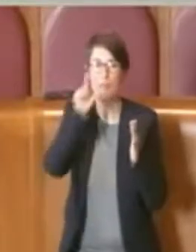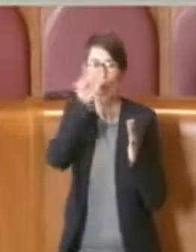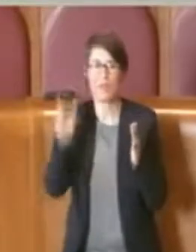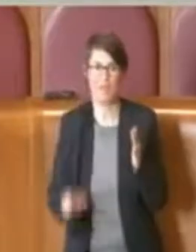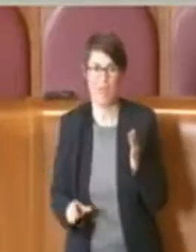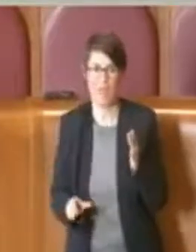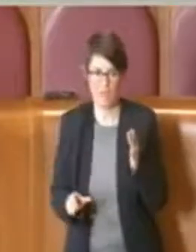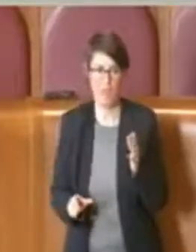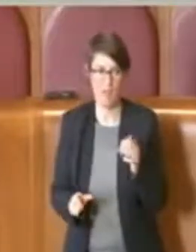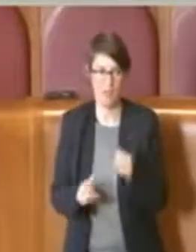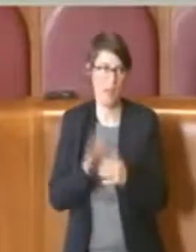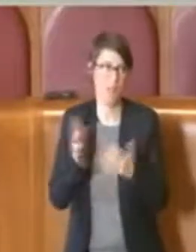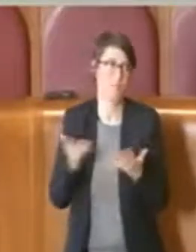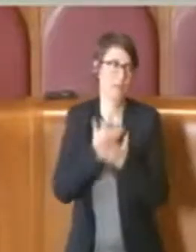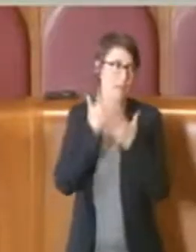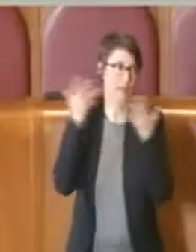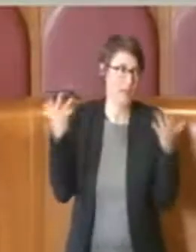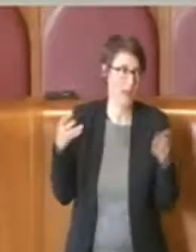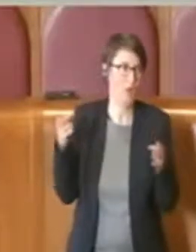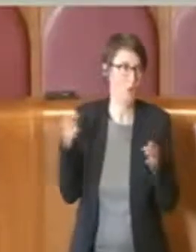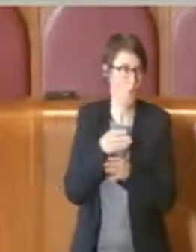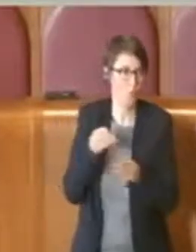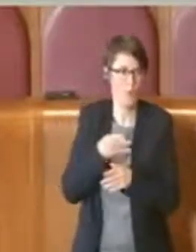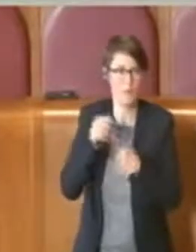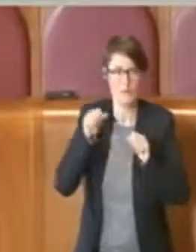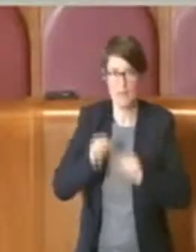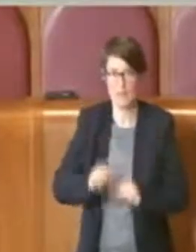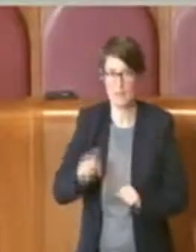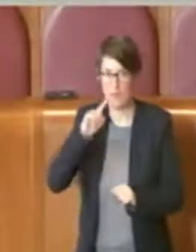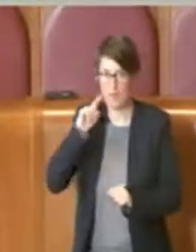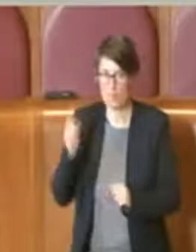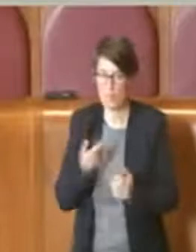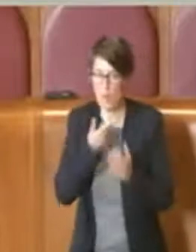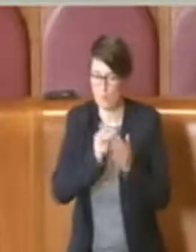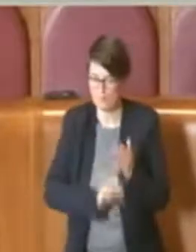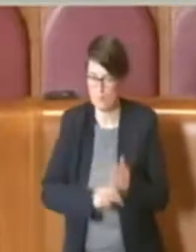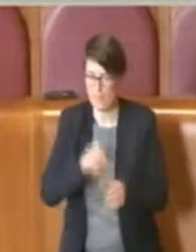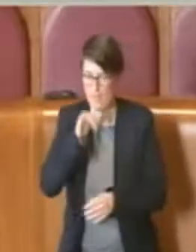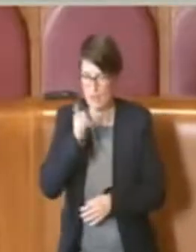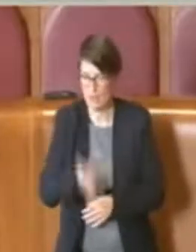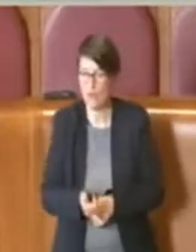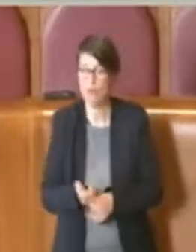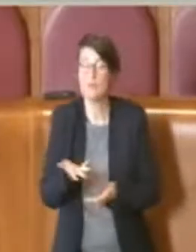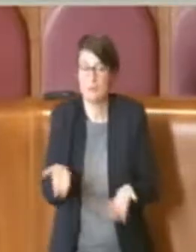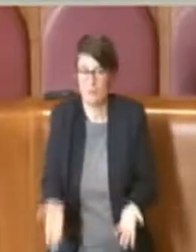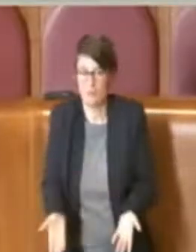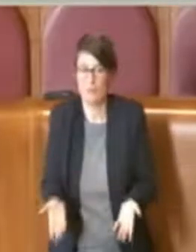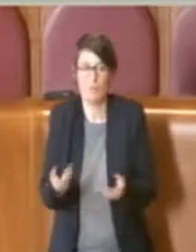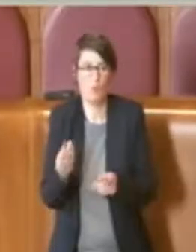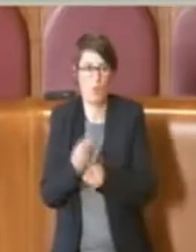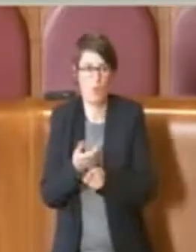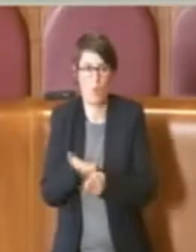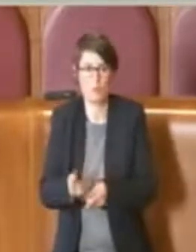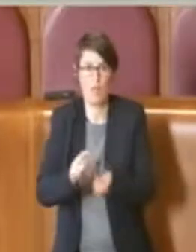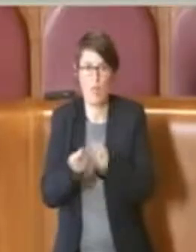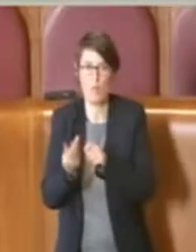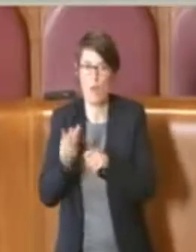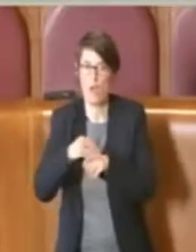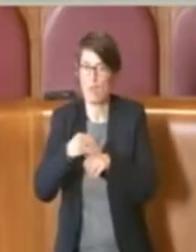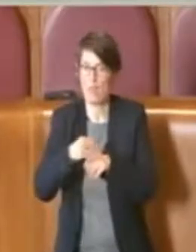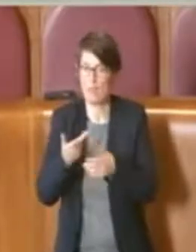a noi in quest'aula approvare degli emendamenti per migliorare ulteriormente il testo, ma comunque è